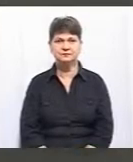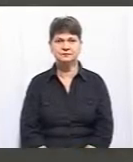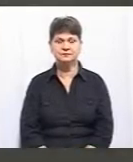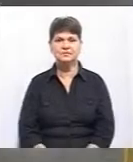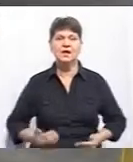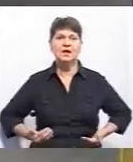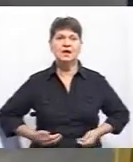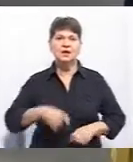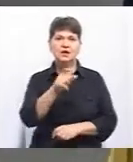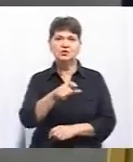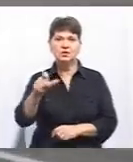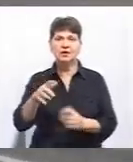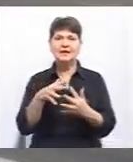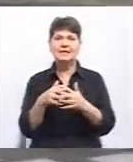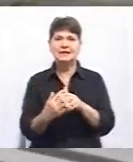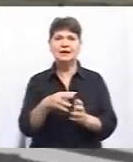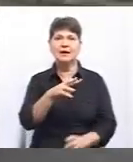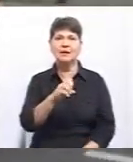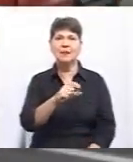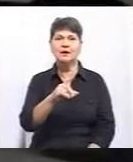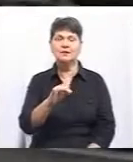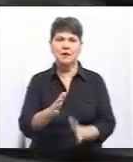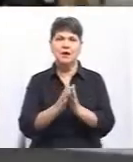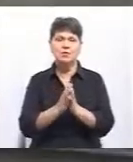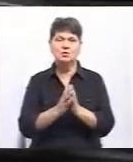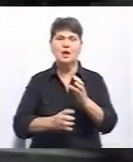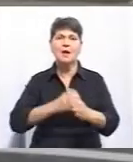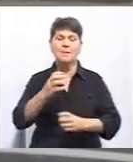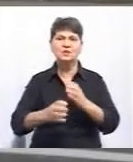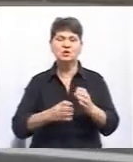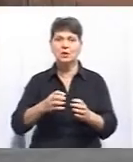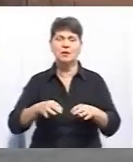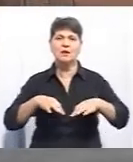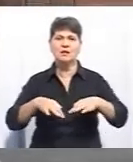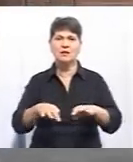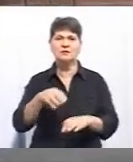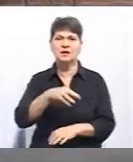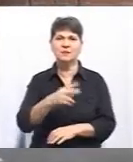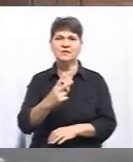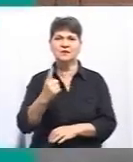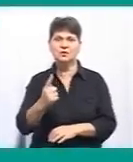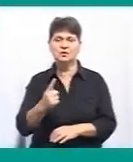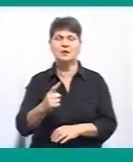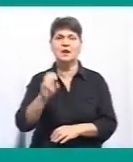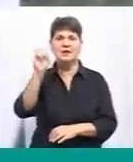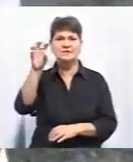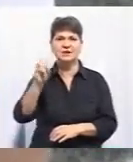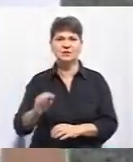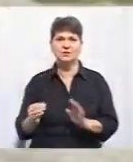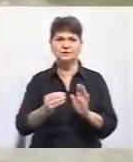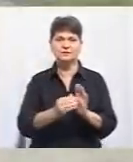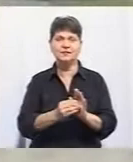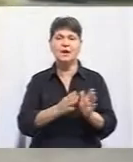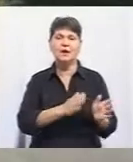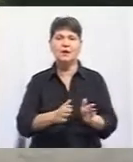Жителі села Махнівки вийшли просити сьогодні у Бабіч траси міжнародного значення М-21 встановити світлофор. Навести